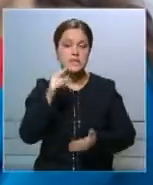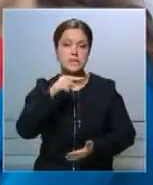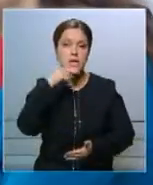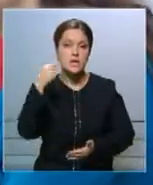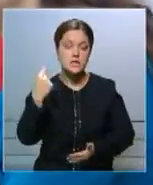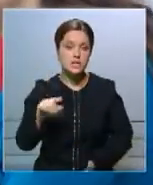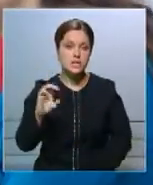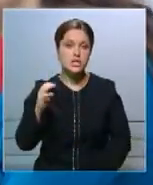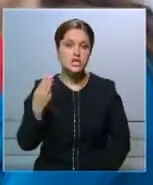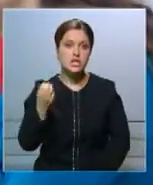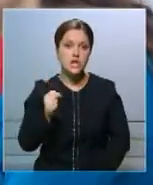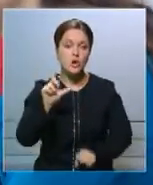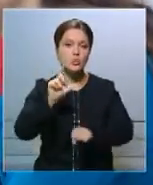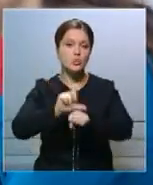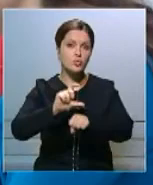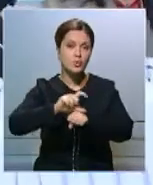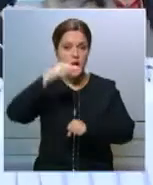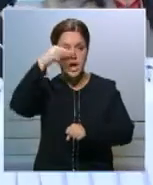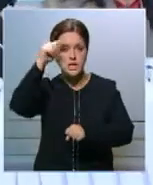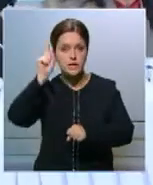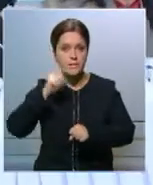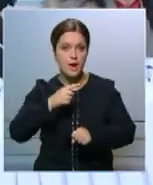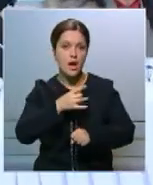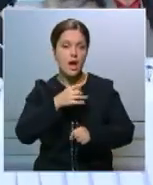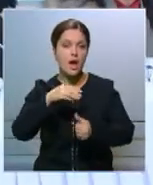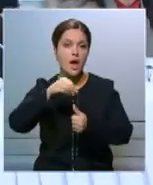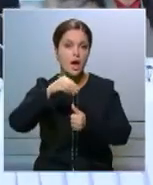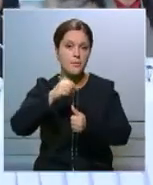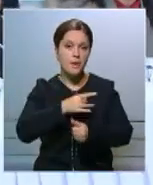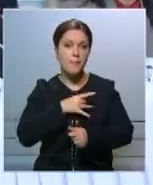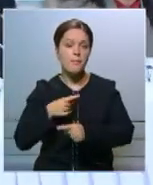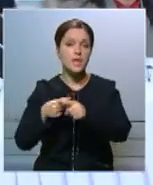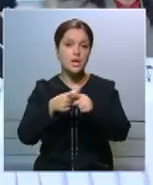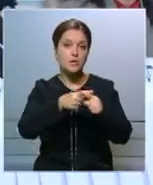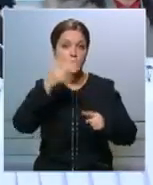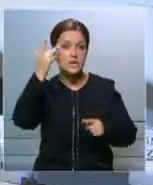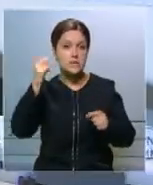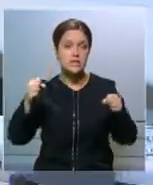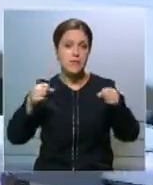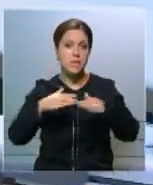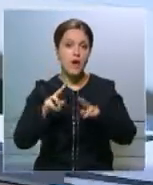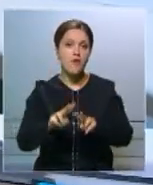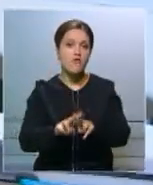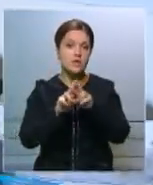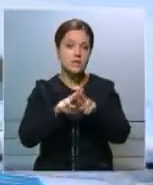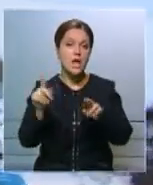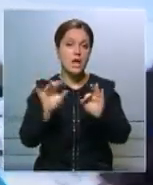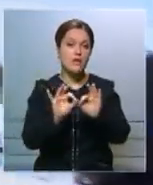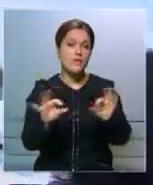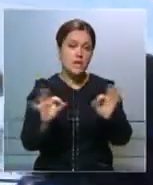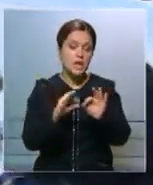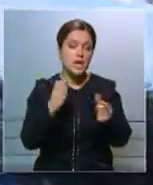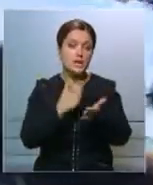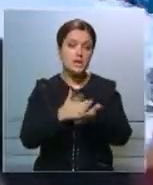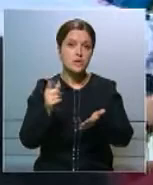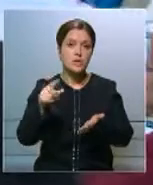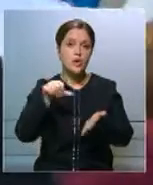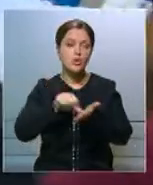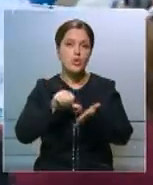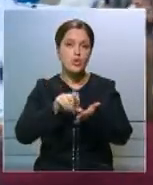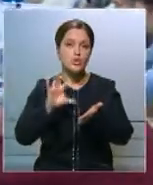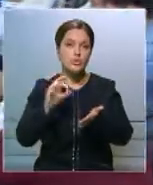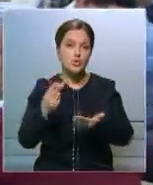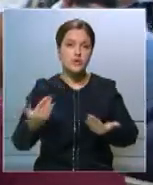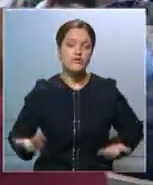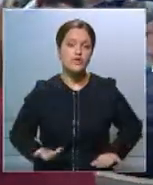исследователей из России, США, Турции, Азербайджана, Армении, Беларуси, Кыргызстана собрались в Астане. Они говорили о роли социологии